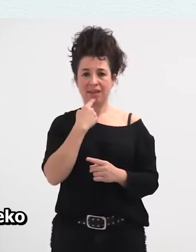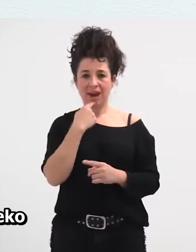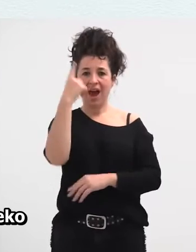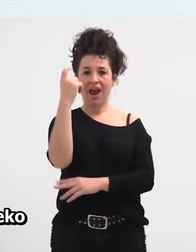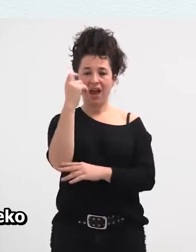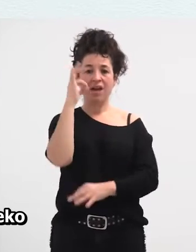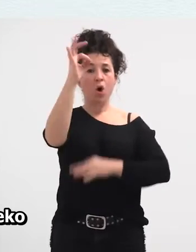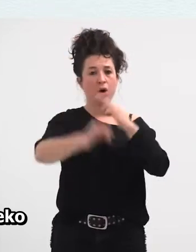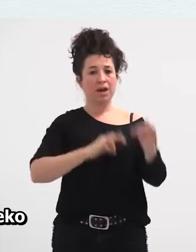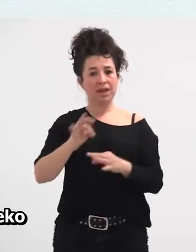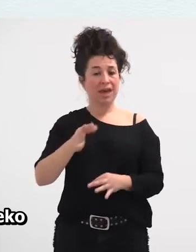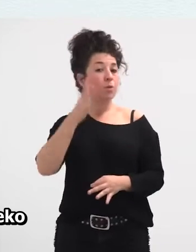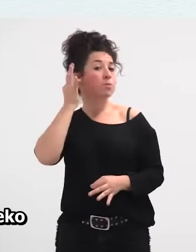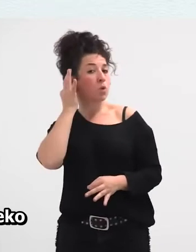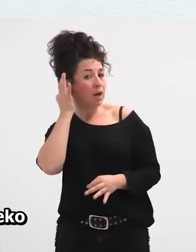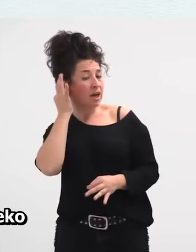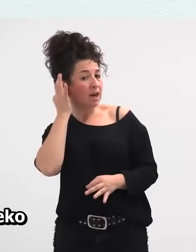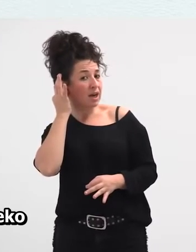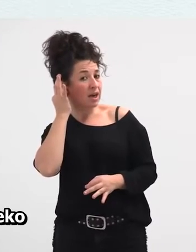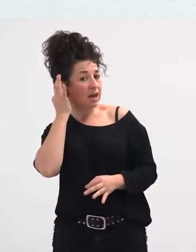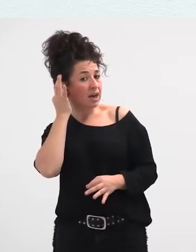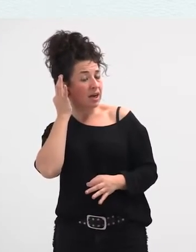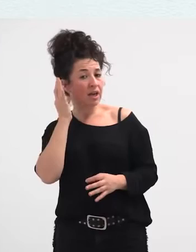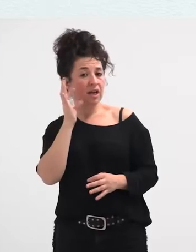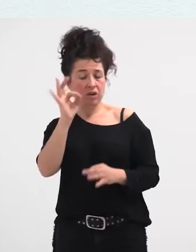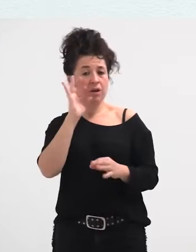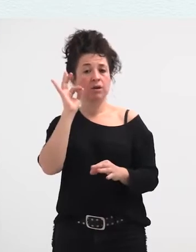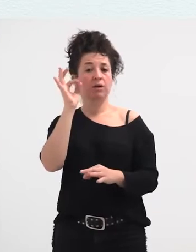desfilatzeko gizonen pare, soldatu bezala.